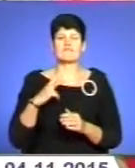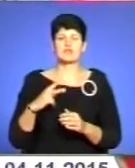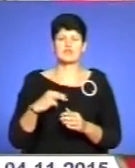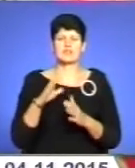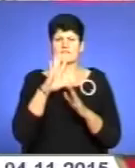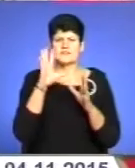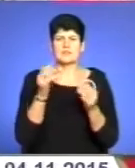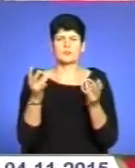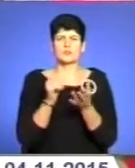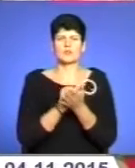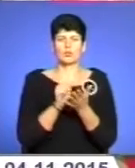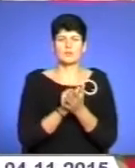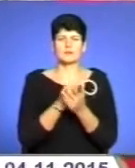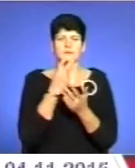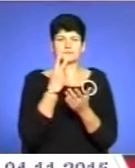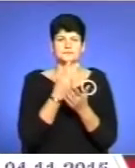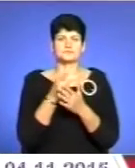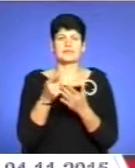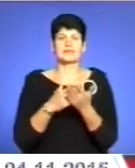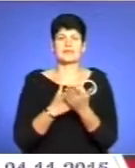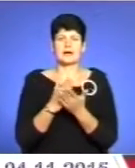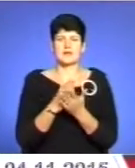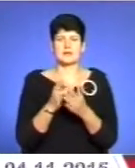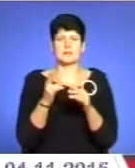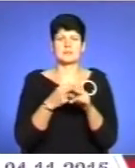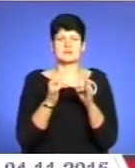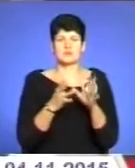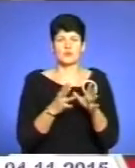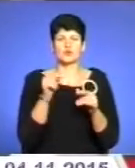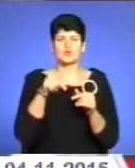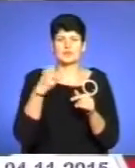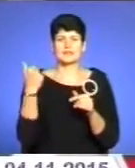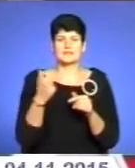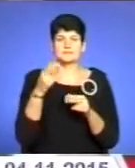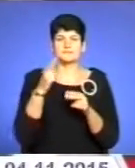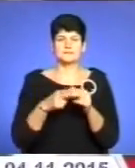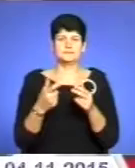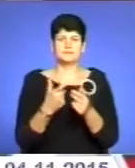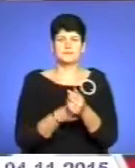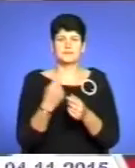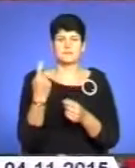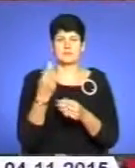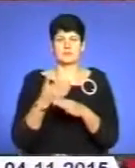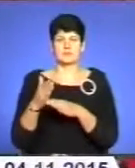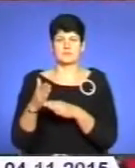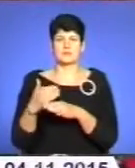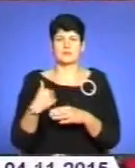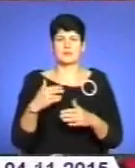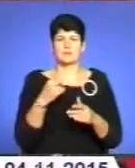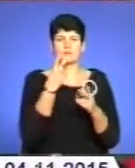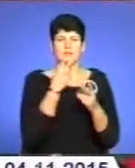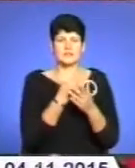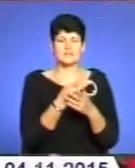необхідні документи, які засвідчують її якість та безпеку. Цього тижня закінчують щеплення першого етапу. Ми подивимося і